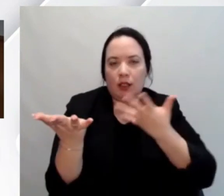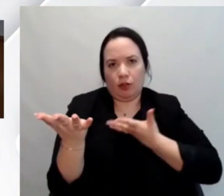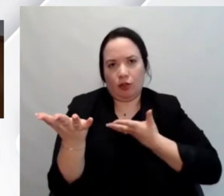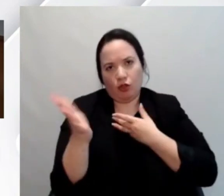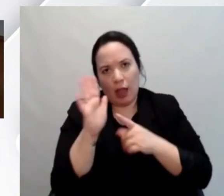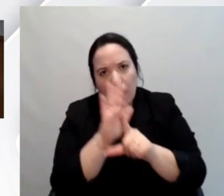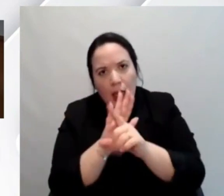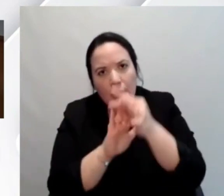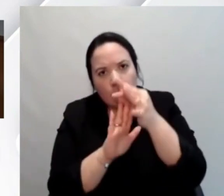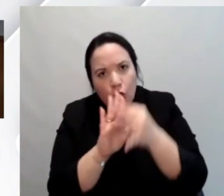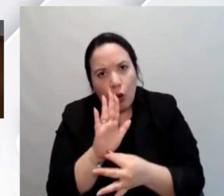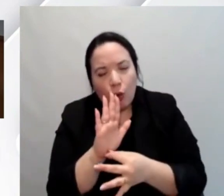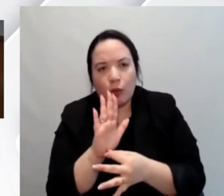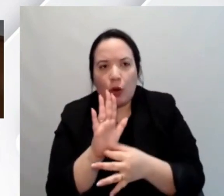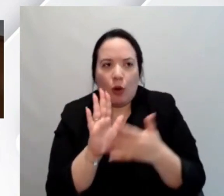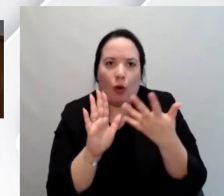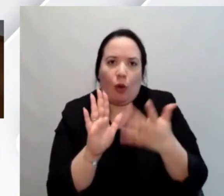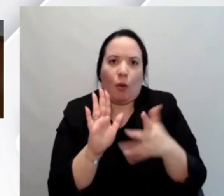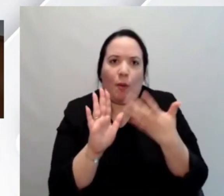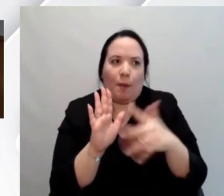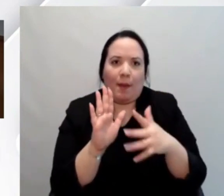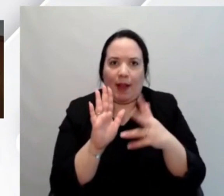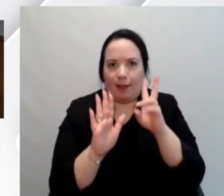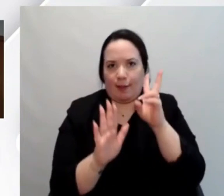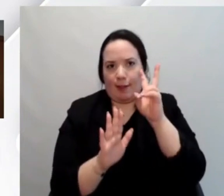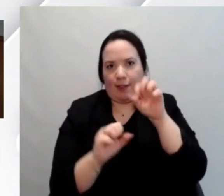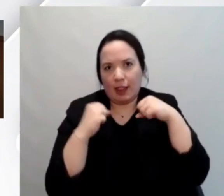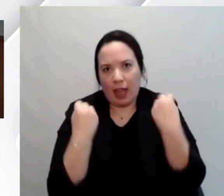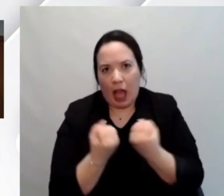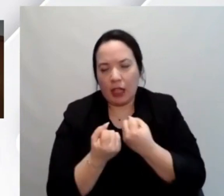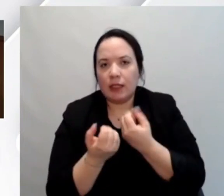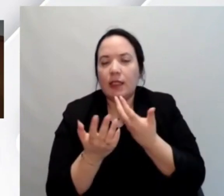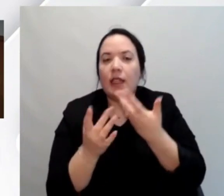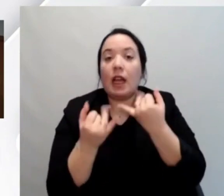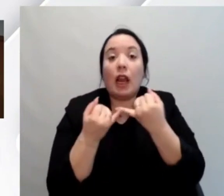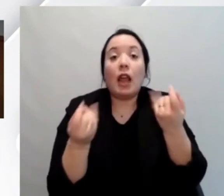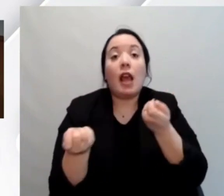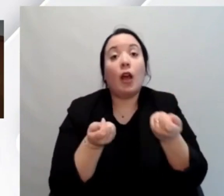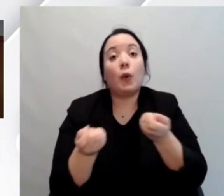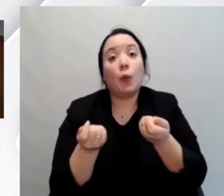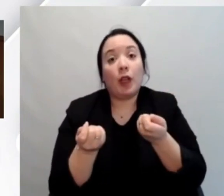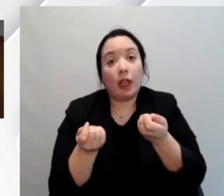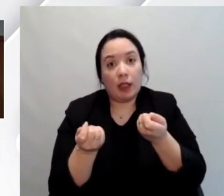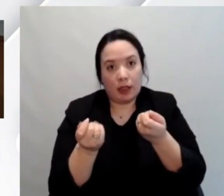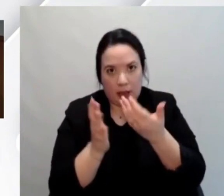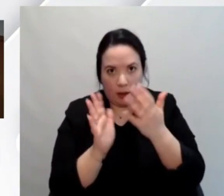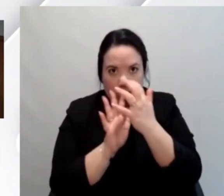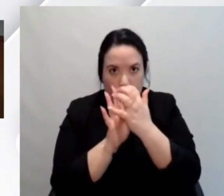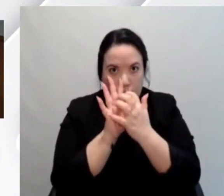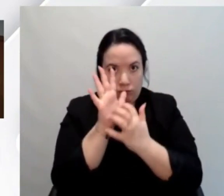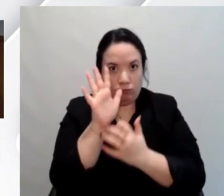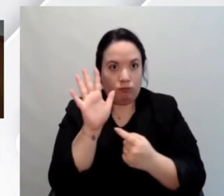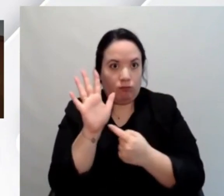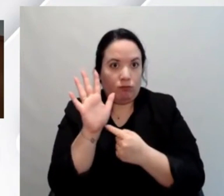con oramai ecco i suoi vent'anni abbiamo delle linee guida che sono uno strumento